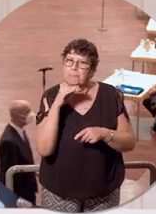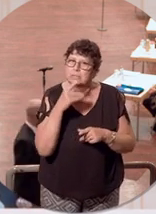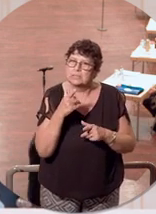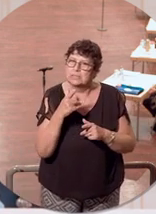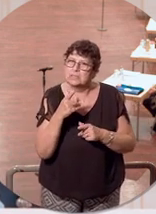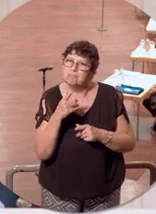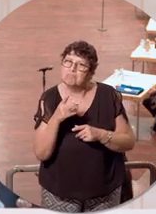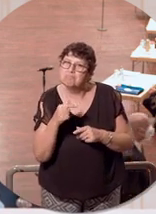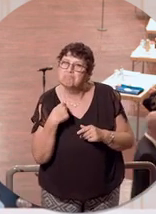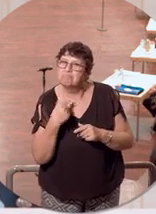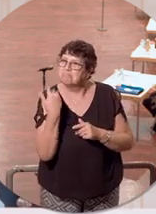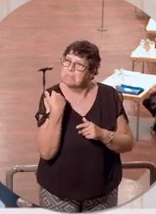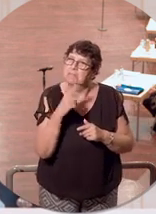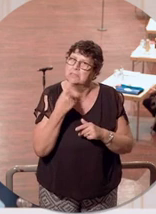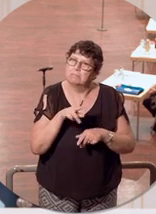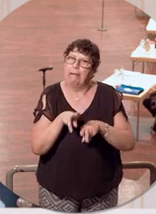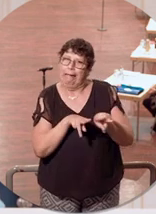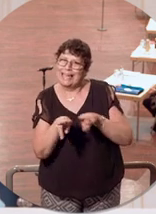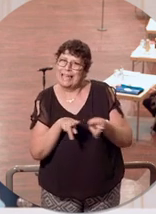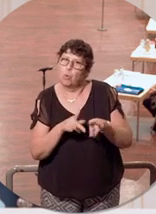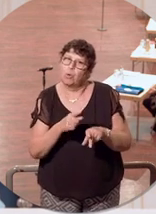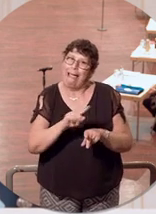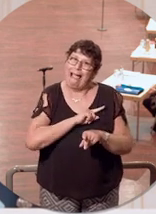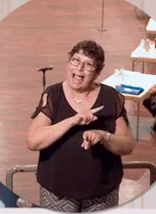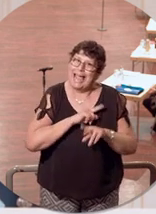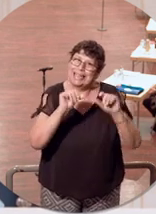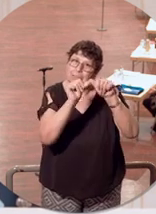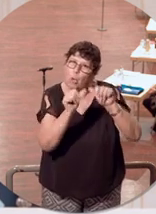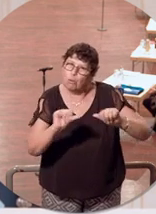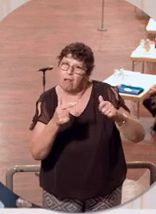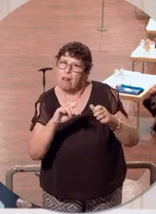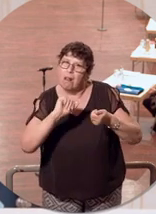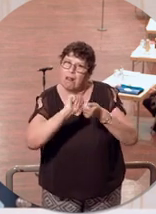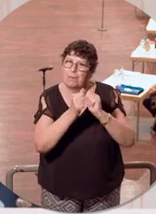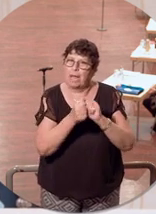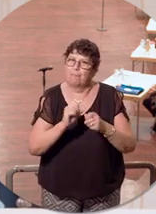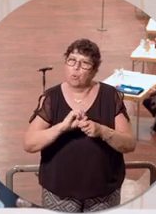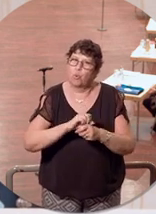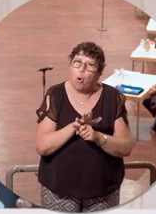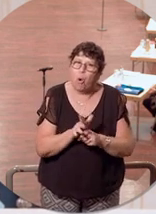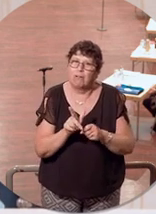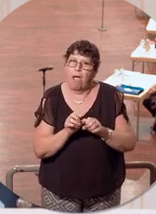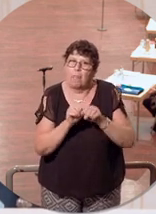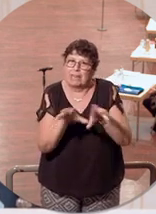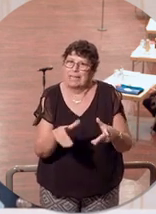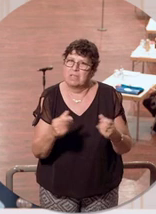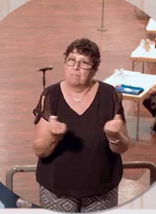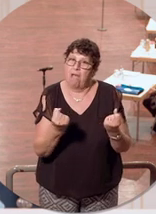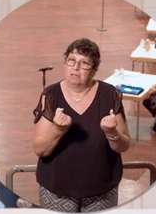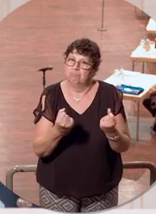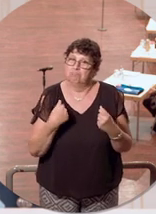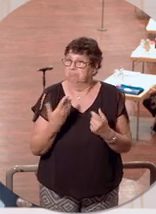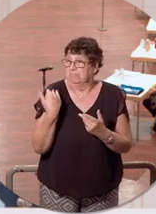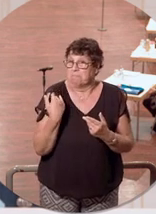kündigte ich das Vorhaben der Landesregierung an mit einem eigenen Modell zur Bekämpfung der Corona-Pandemie beizutragen. Unser Entschluss